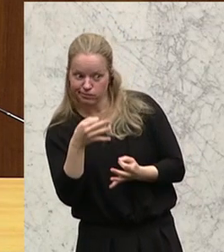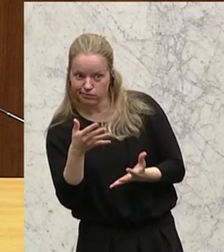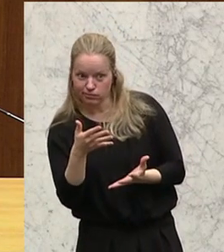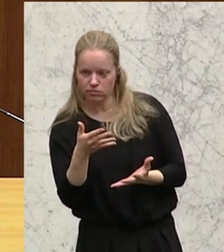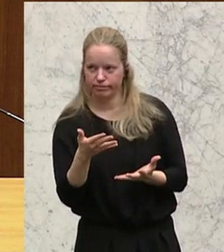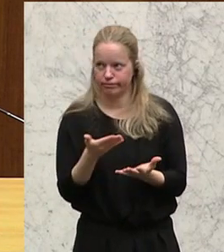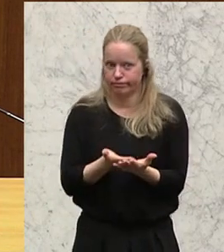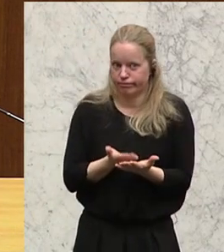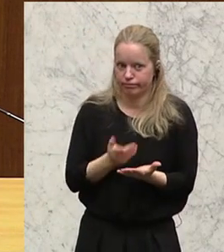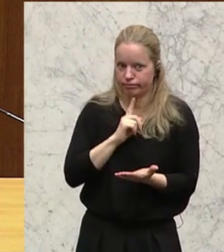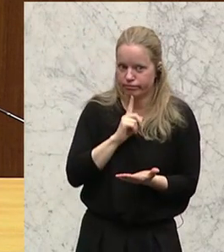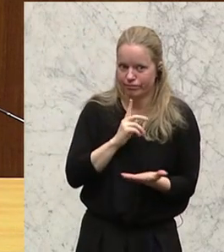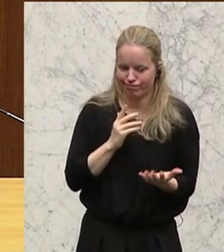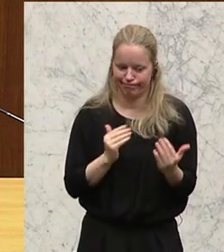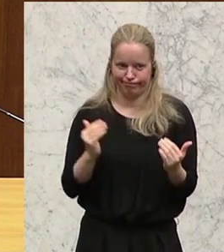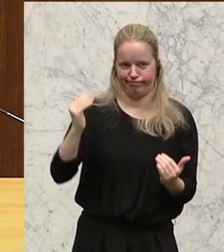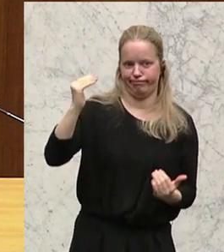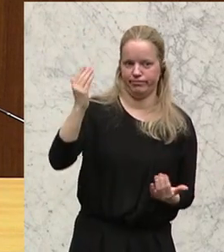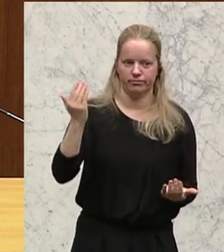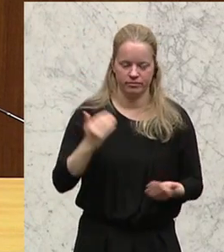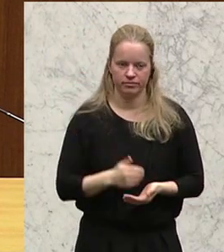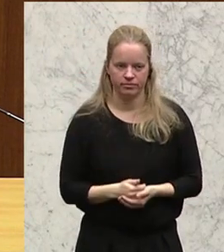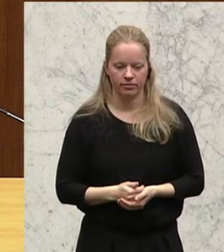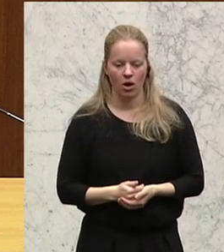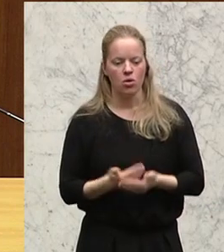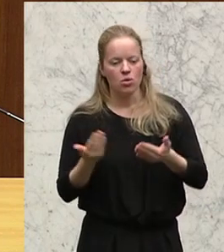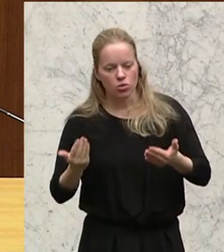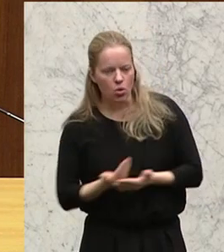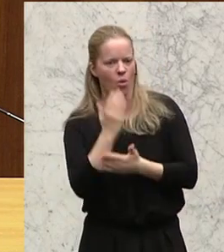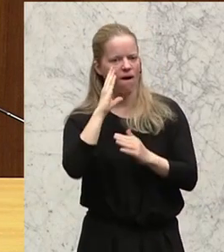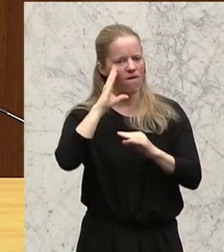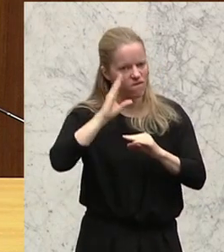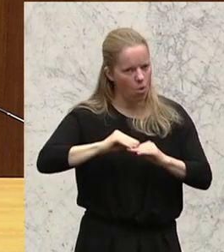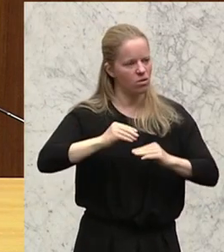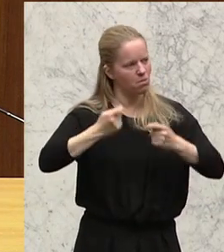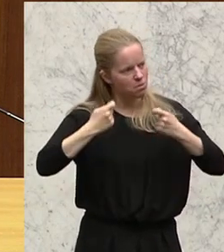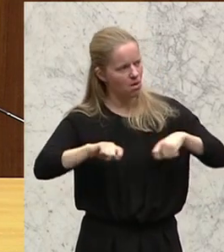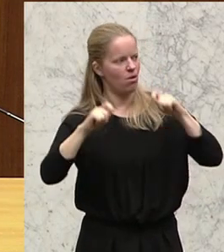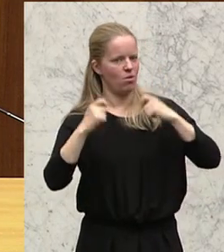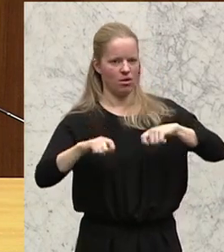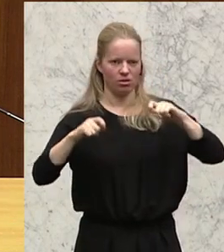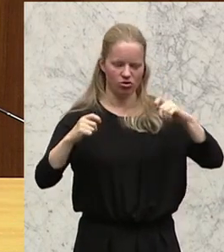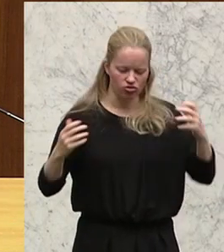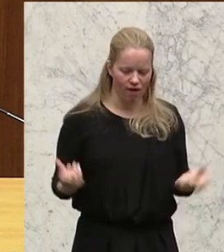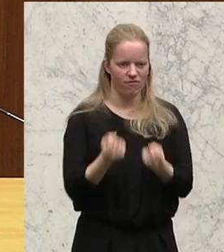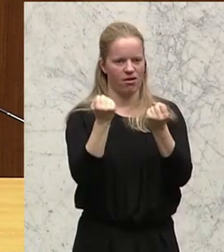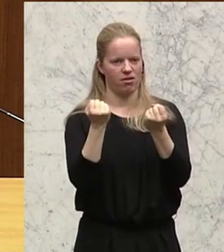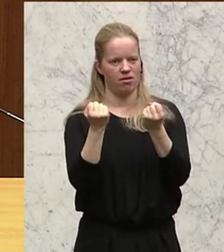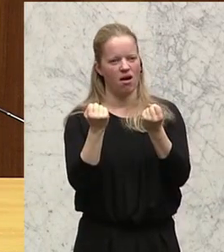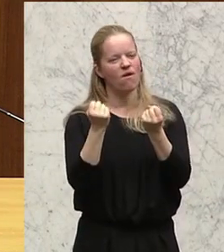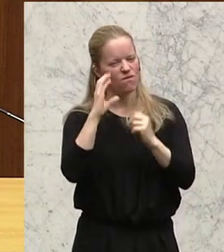überein. Und die Schaffung von neuen Wohnraum und die Mobilisierung des bestehenden